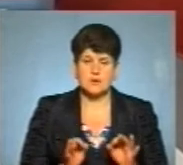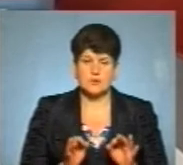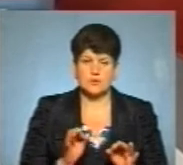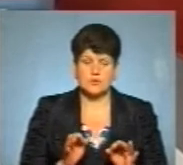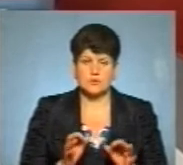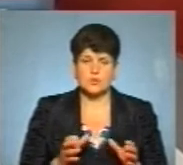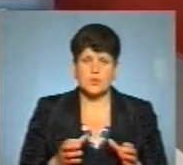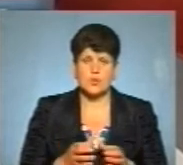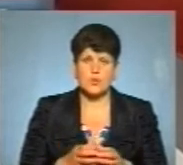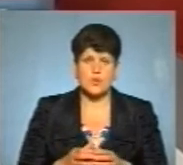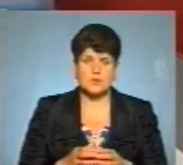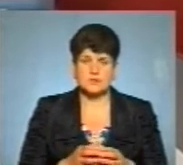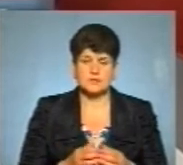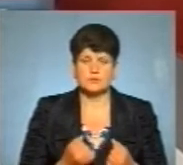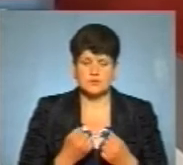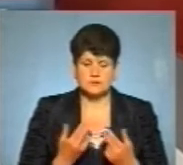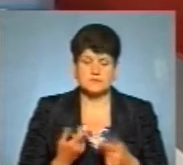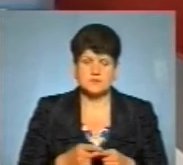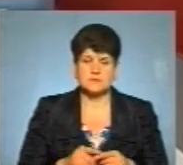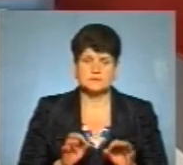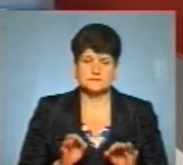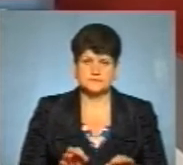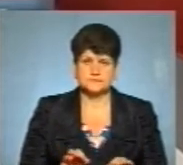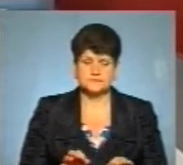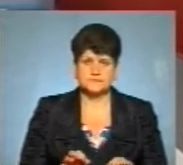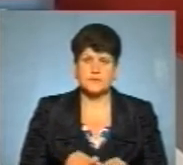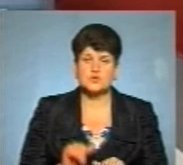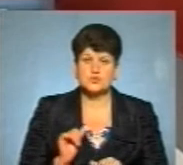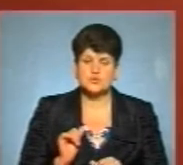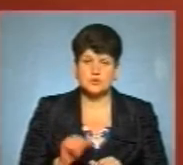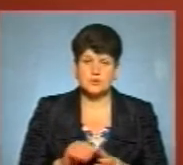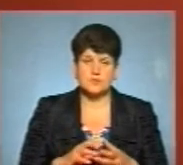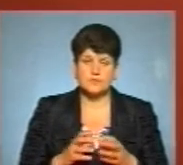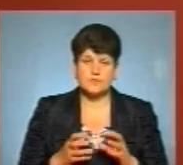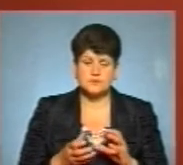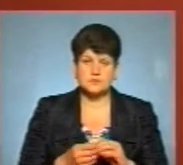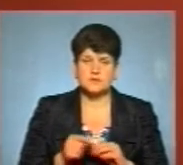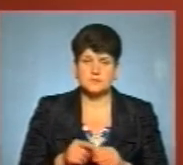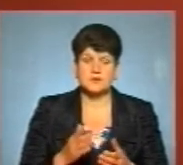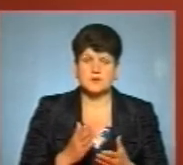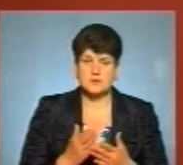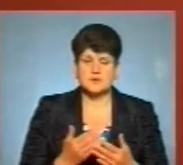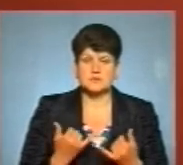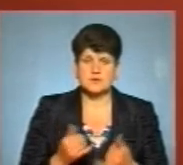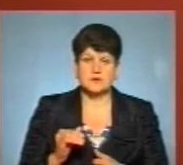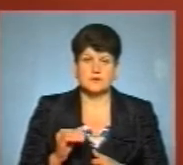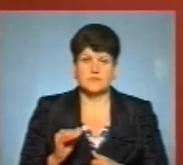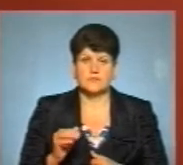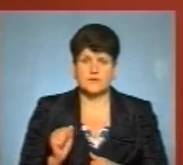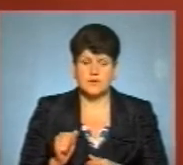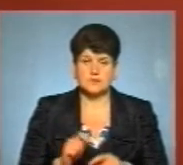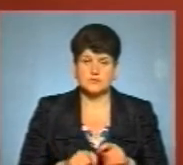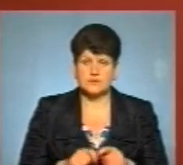набутий колективний імунітет, це так. Тобто, зокрема, висновками тими, які ми маємо наразі щодо ІФА-тестування,